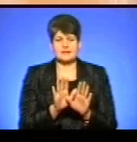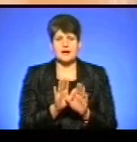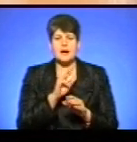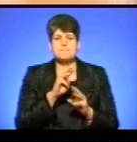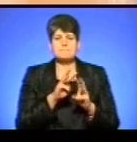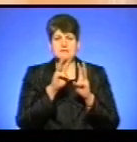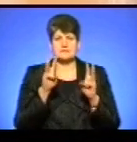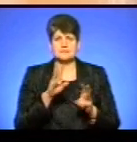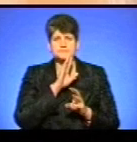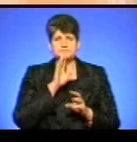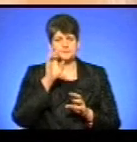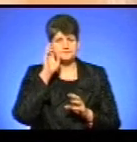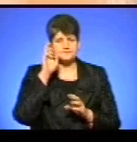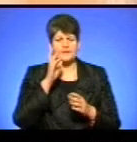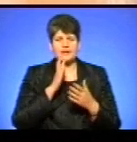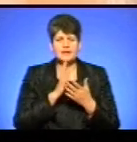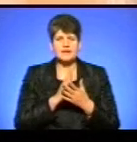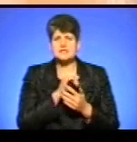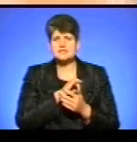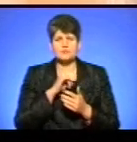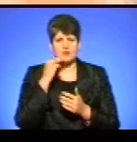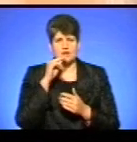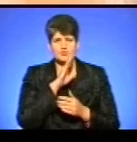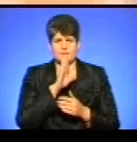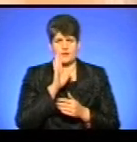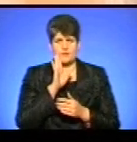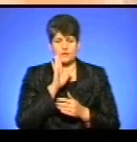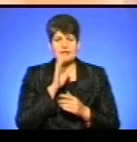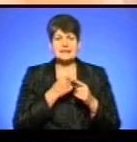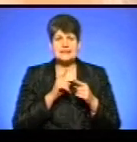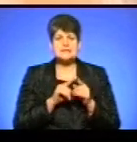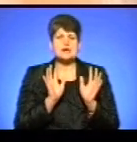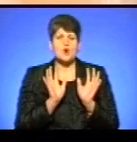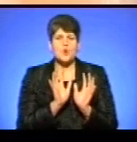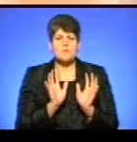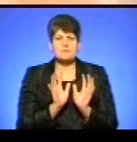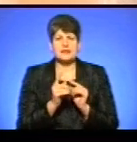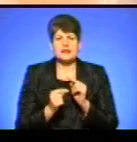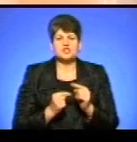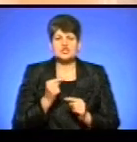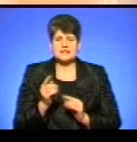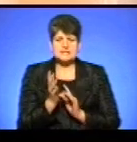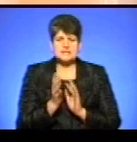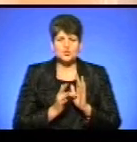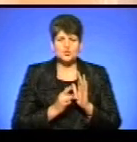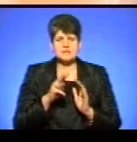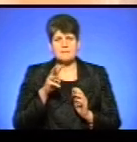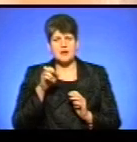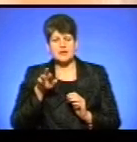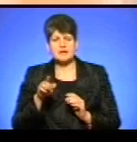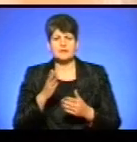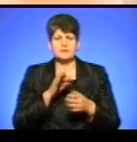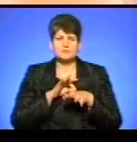Богородиці є для вас найкращою мамою. І ця опіка через Ісуса і Марію здійснюється через